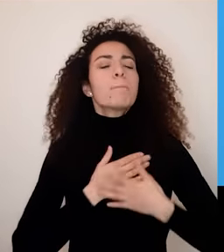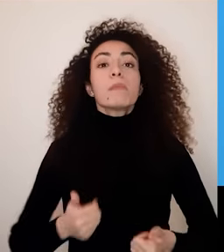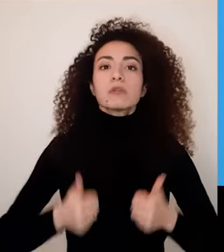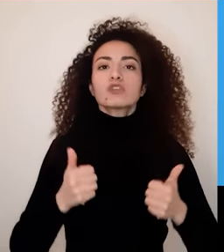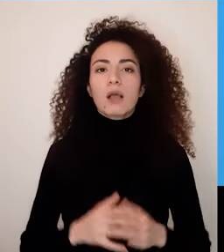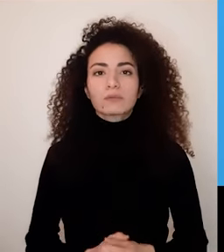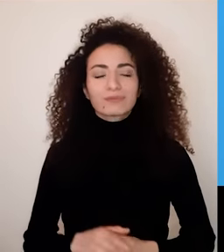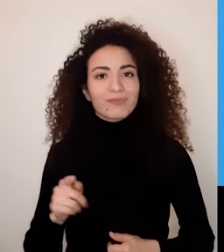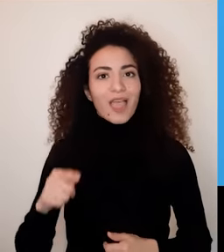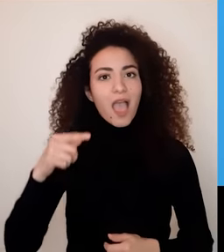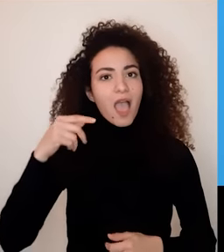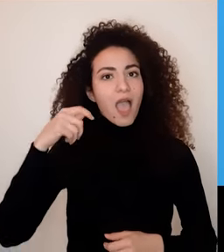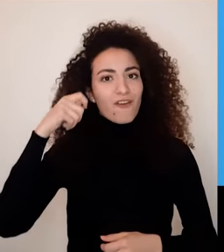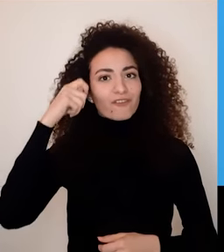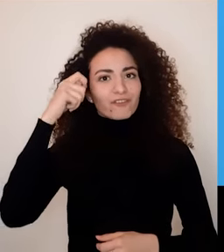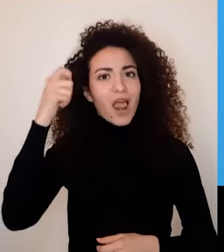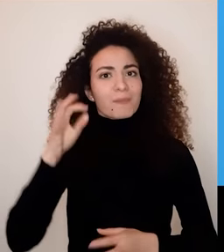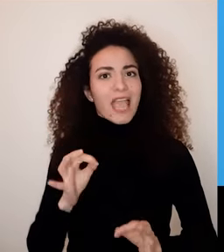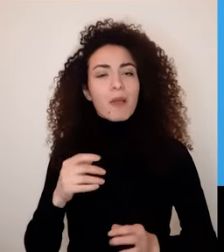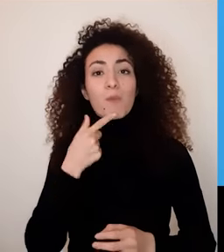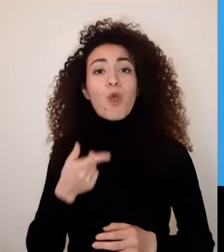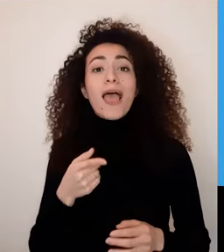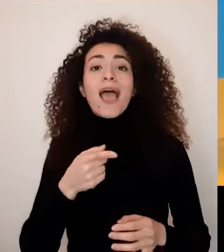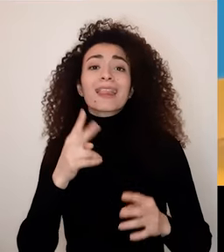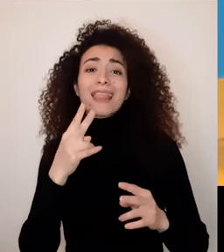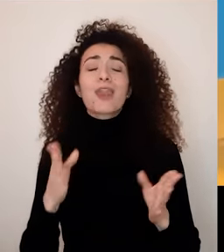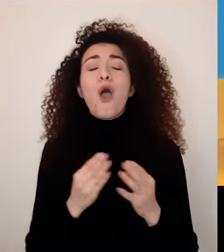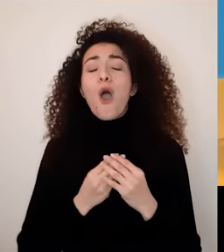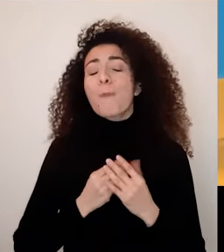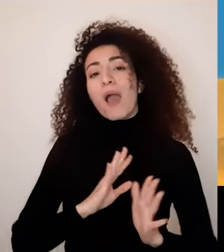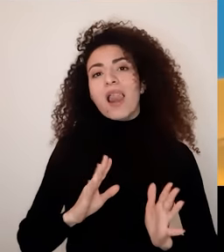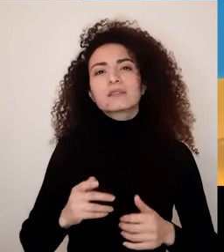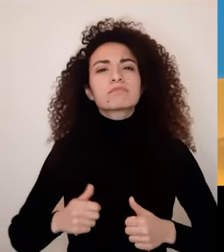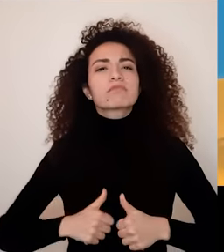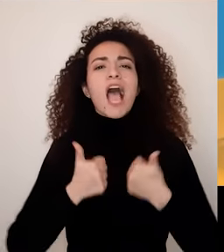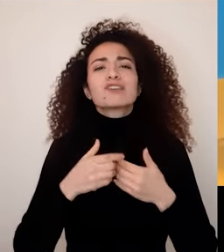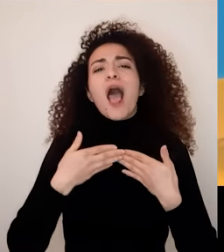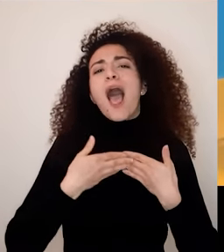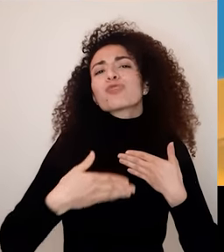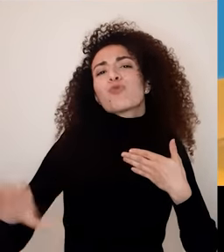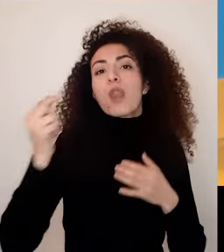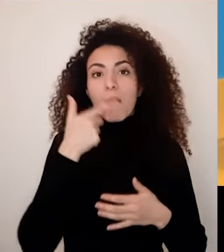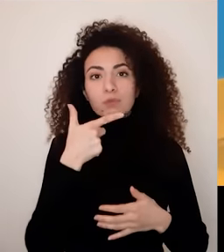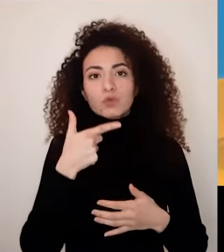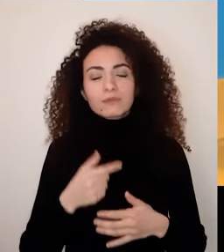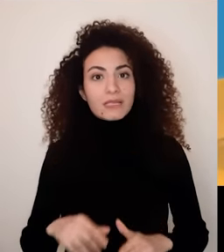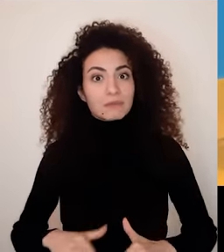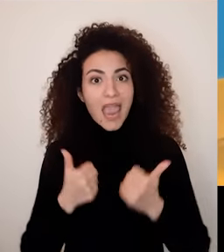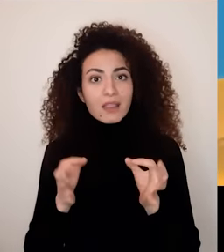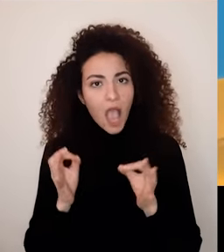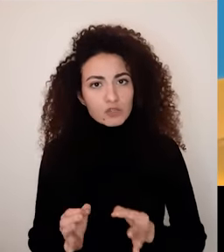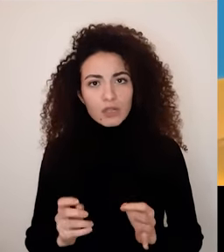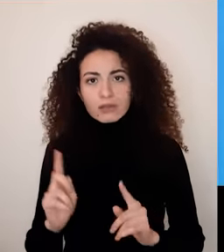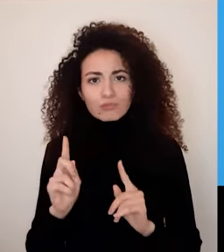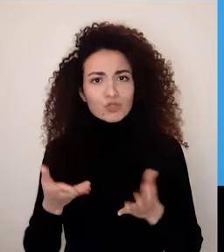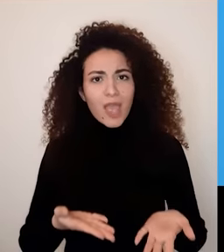والظروف اللي يتواجه العلاقة فأغلب الأفلام الرومانسية تنتهي بعبارة وعاشا معاً في سعادة إلى